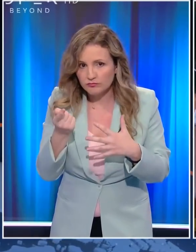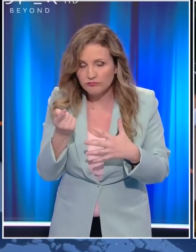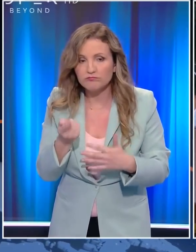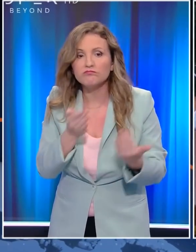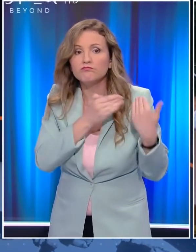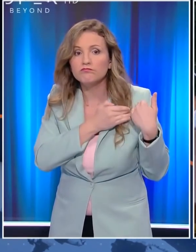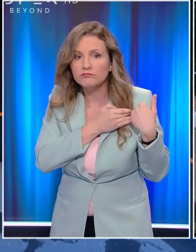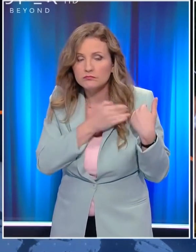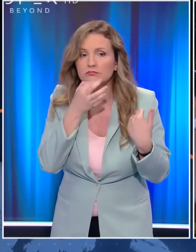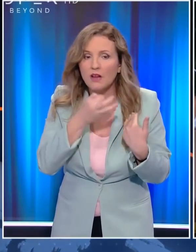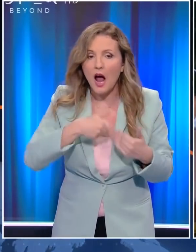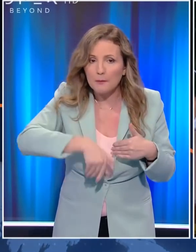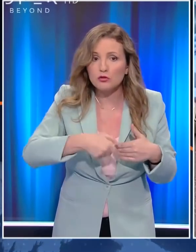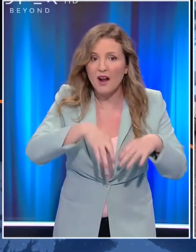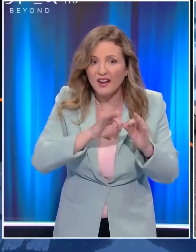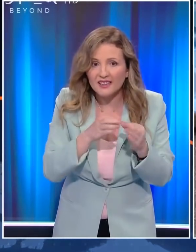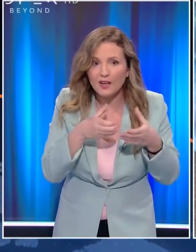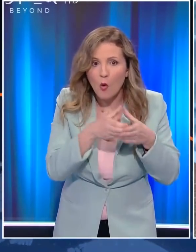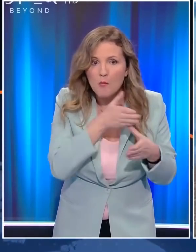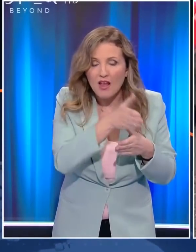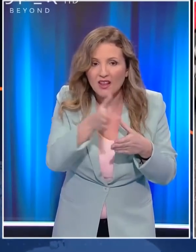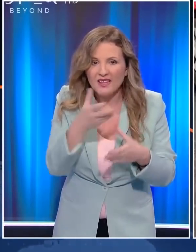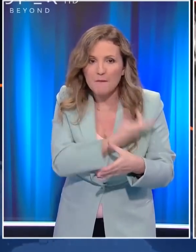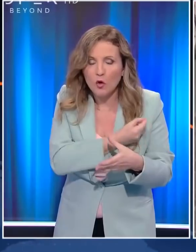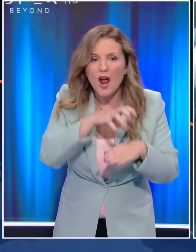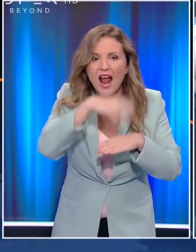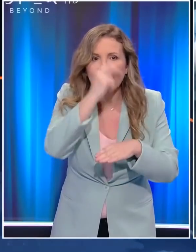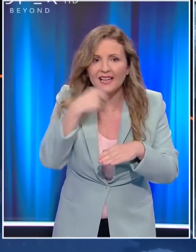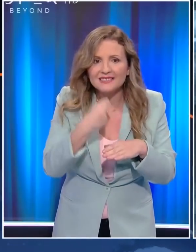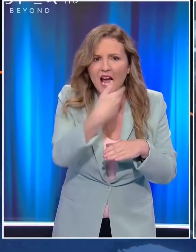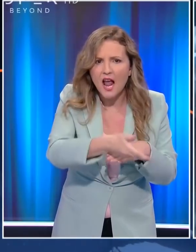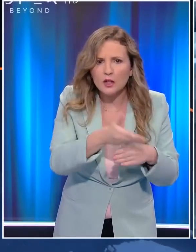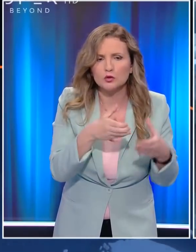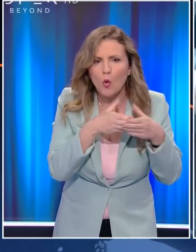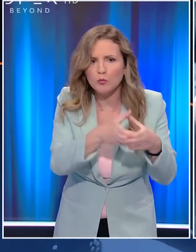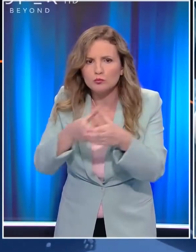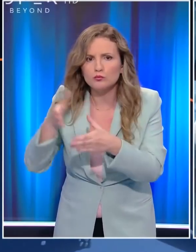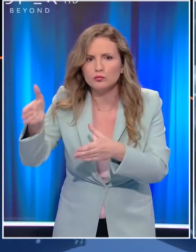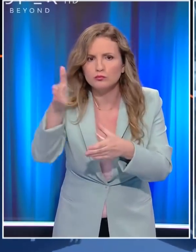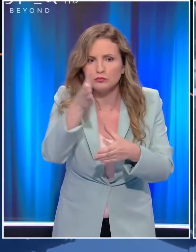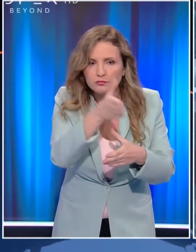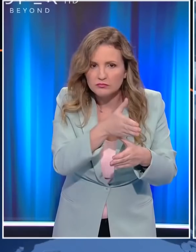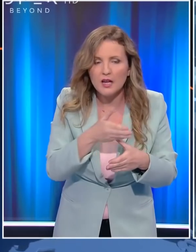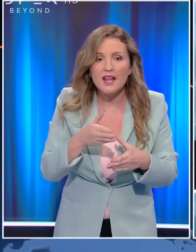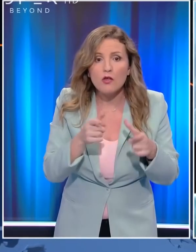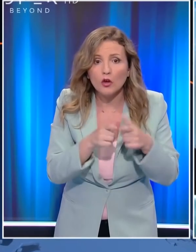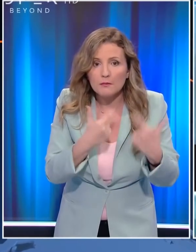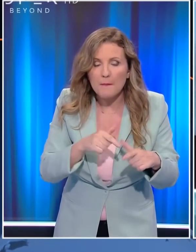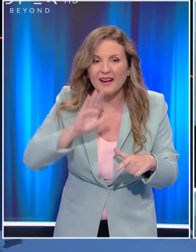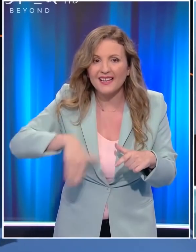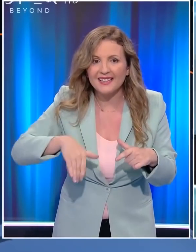οι αρμόδιες αρχές εφαρμόζουν από σήμερα τη διαδικασία του εμβολιασμού έξω από τις εκκλησίες. Ήδη κινητά συνεργεία πραγματοποιούν πιλωτικά